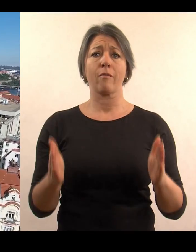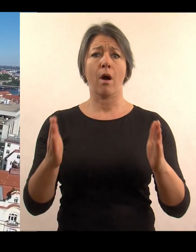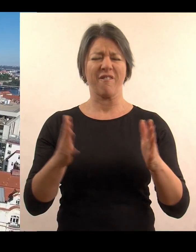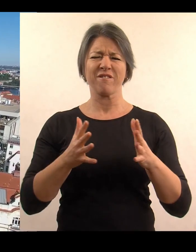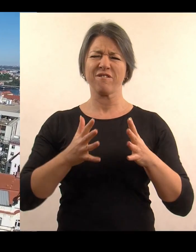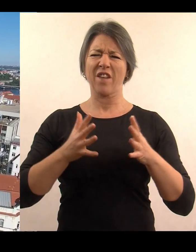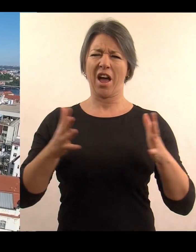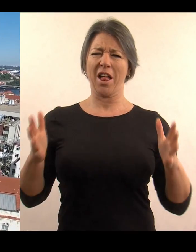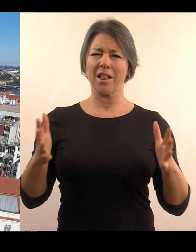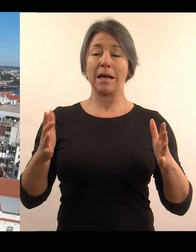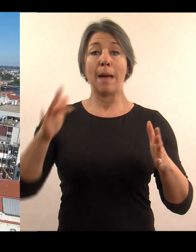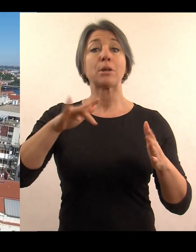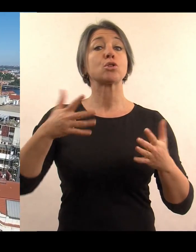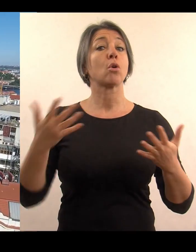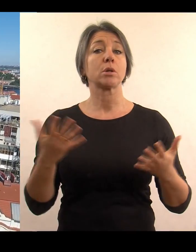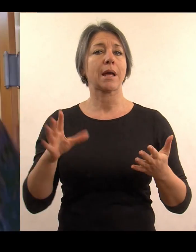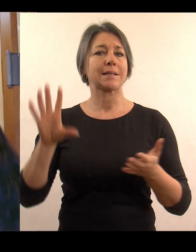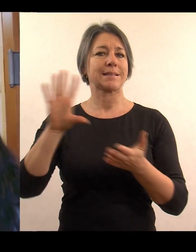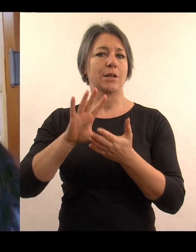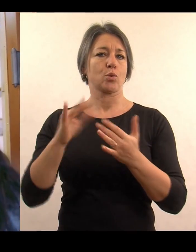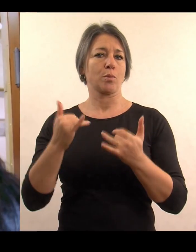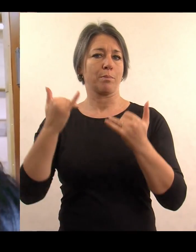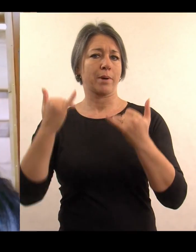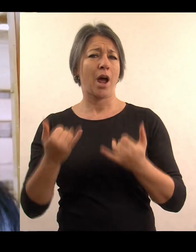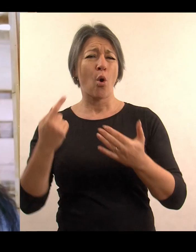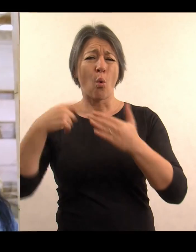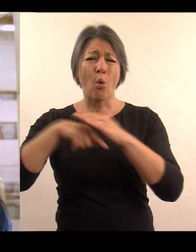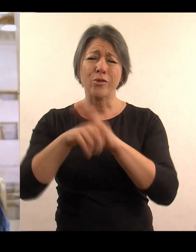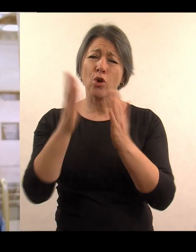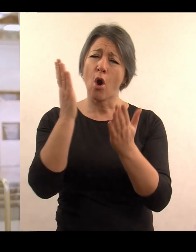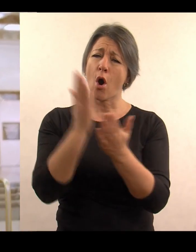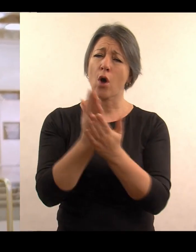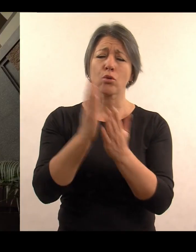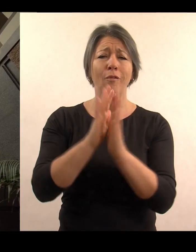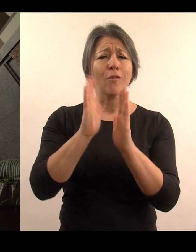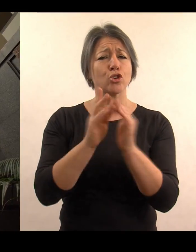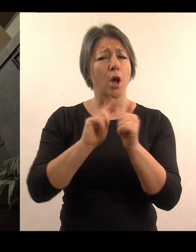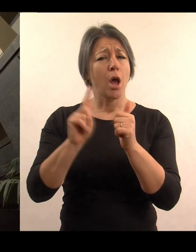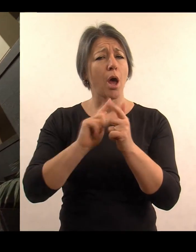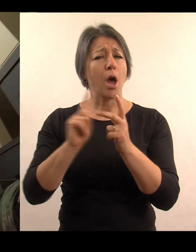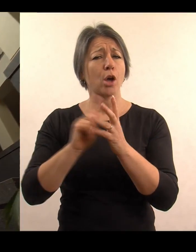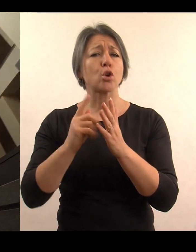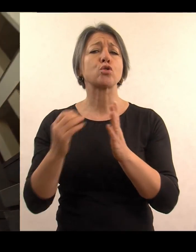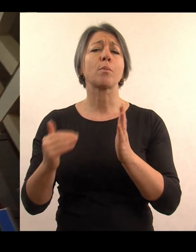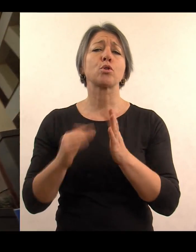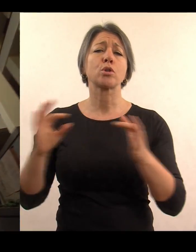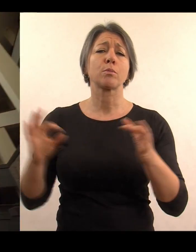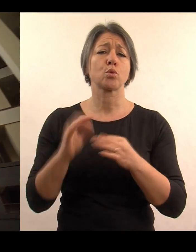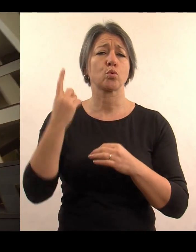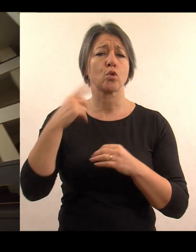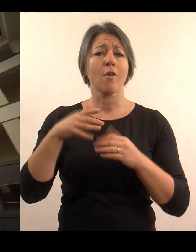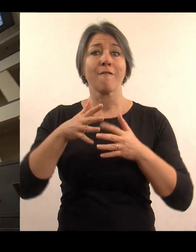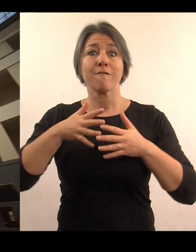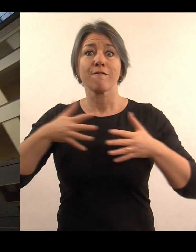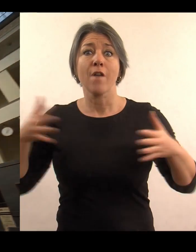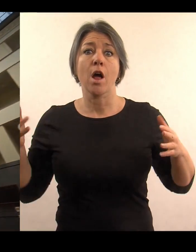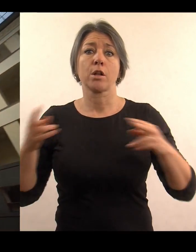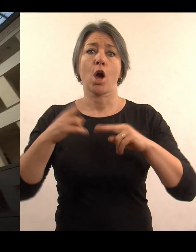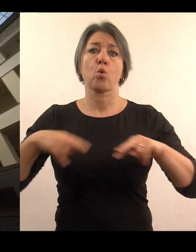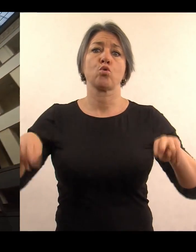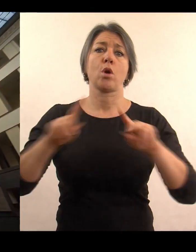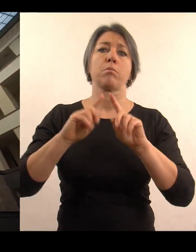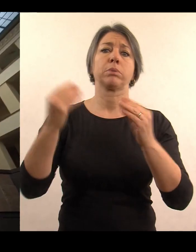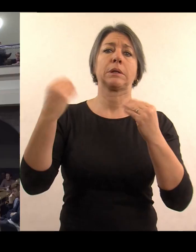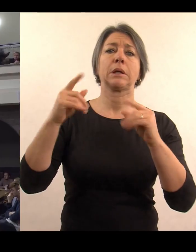centru Prahy a v té budově najdete všechno podle mě, co potřebujete k tomu studiu. Jsou tady velké učebny, malé učebny,